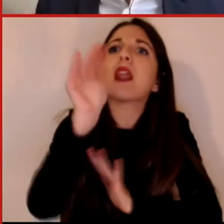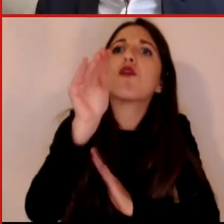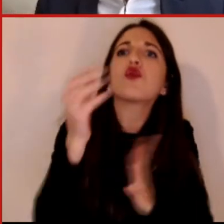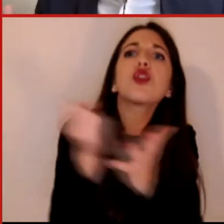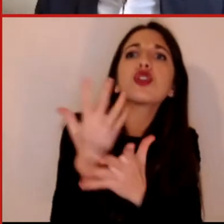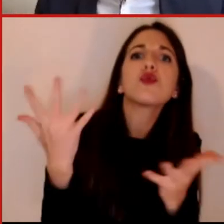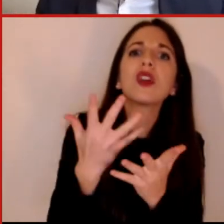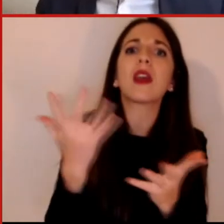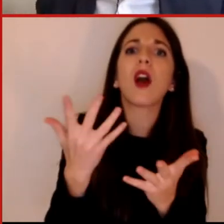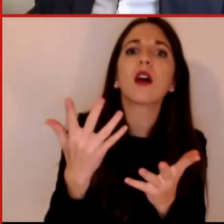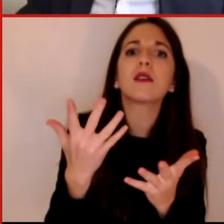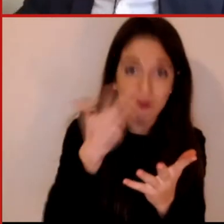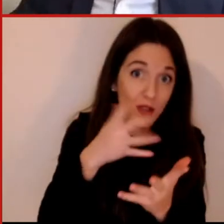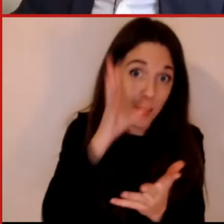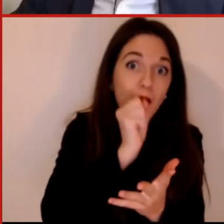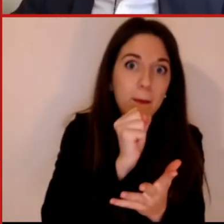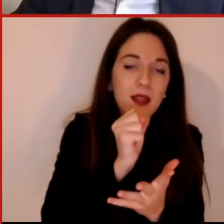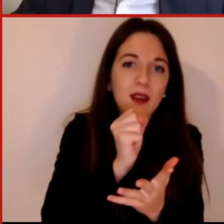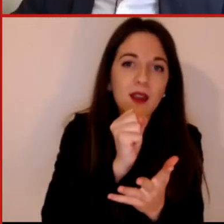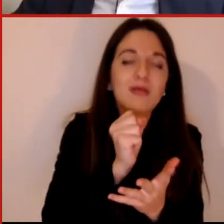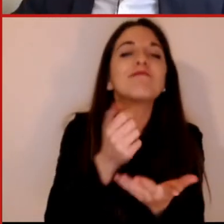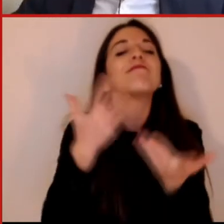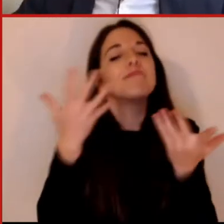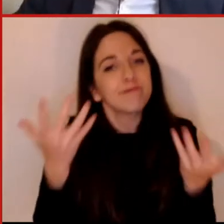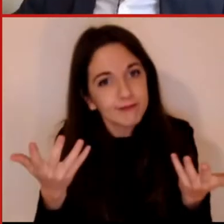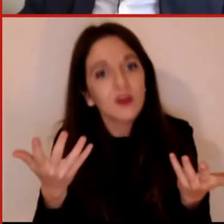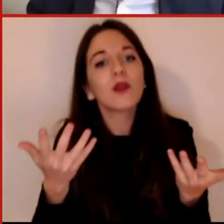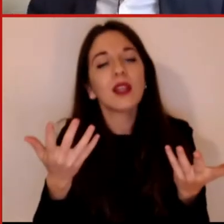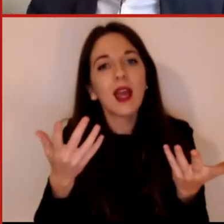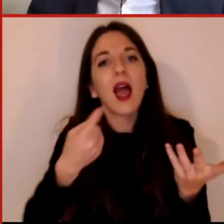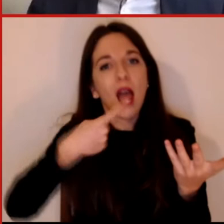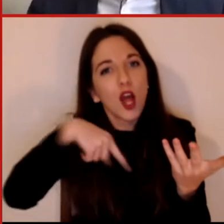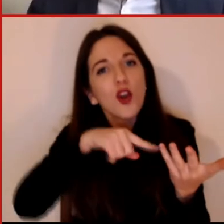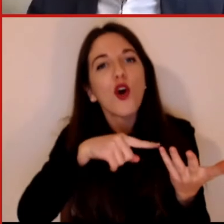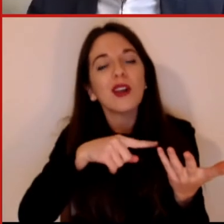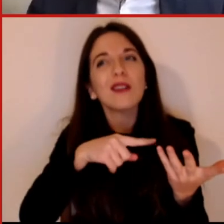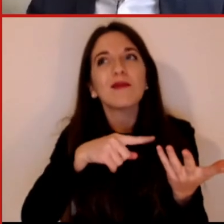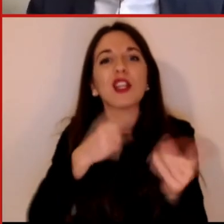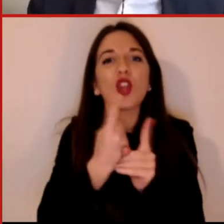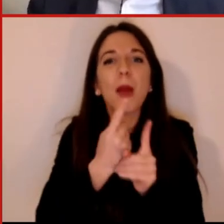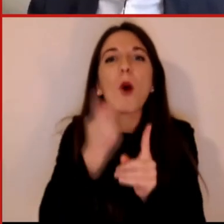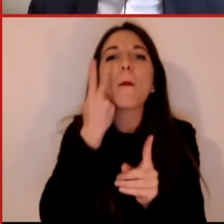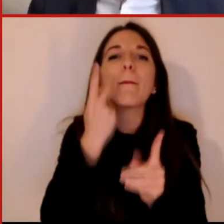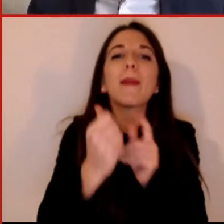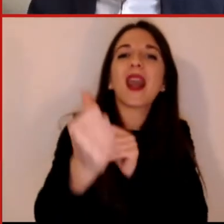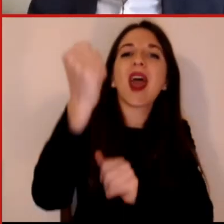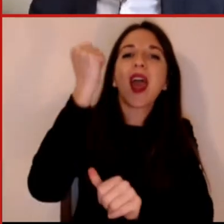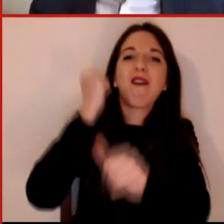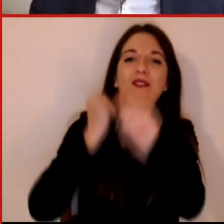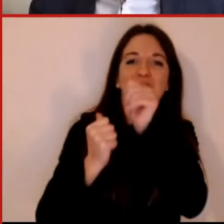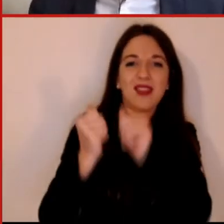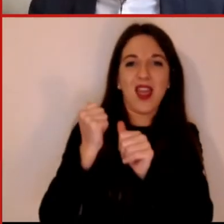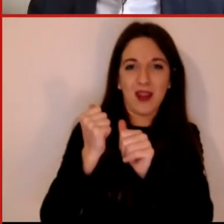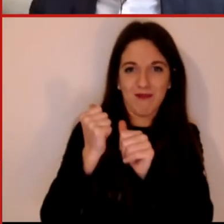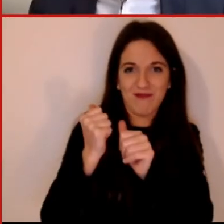fondo più sofisticata di questa, di ossessione di controllo, è proprio cercare di prevedere il futuro. E le scienze naturali